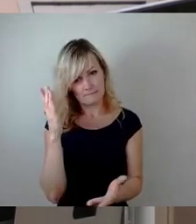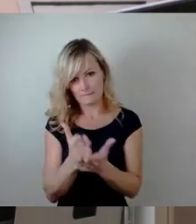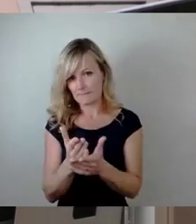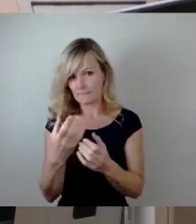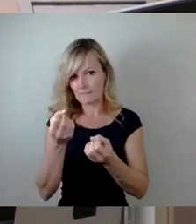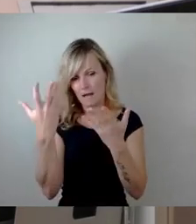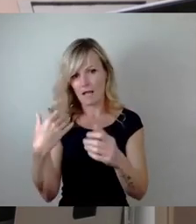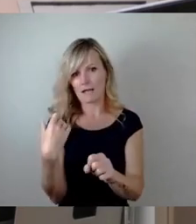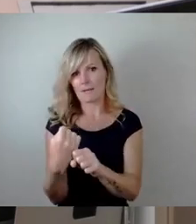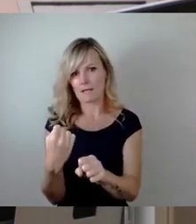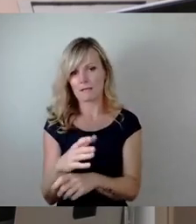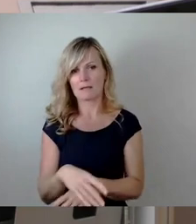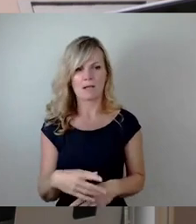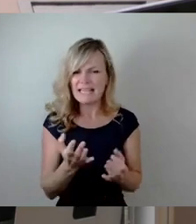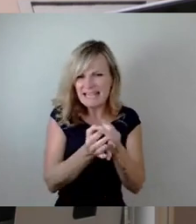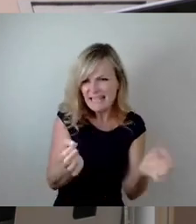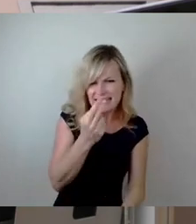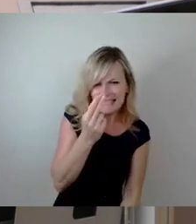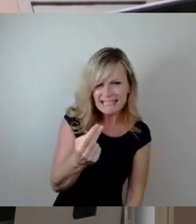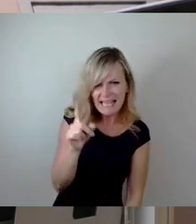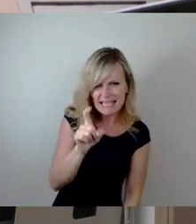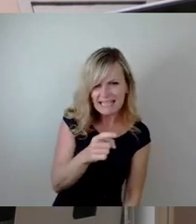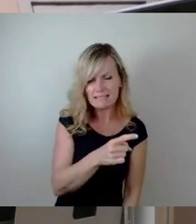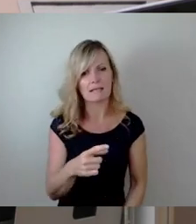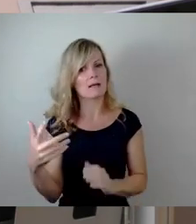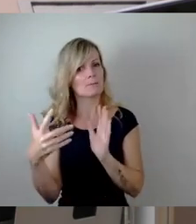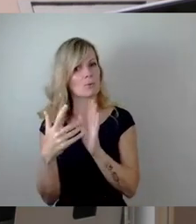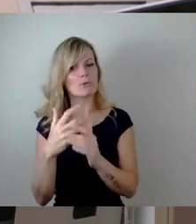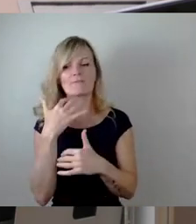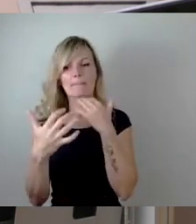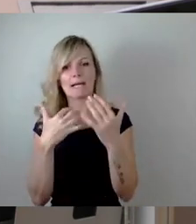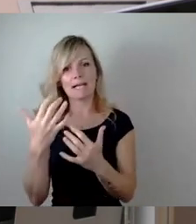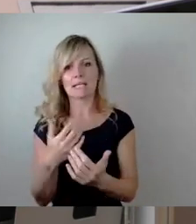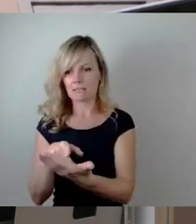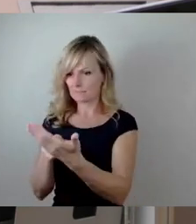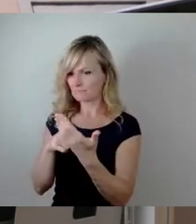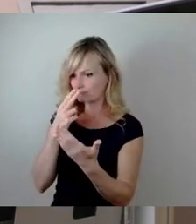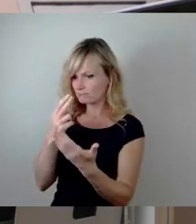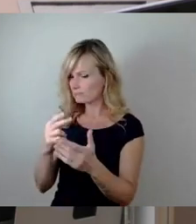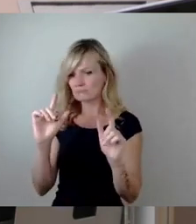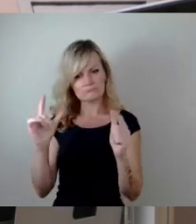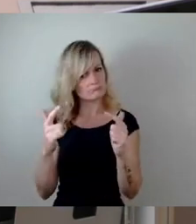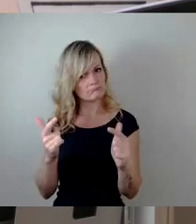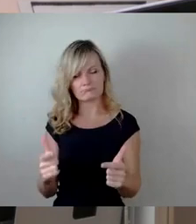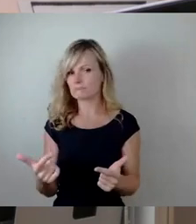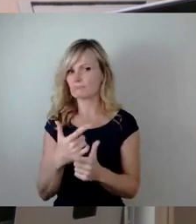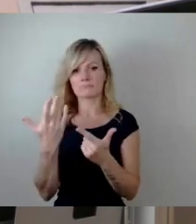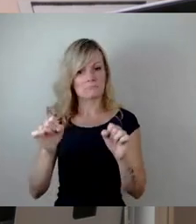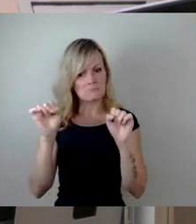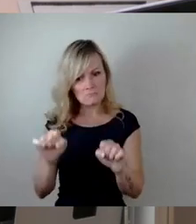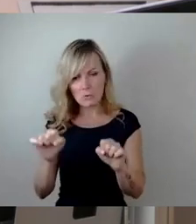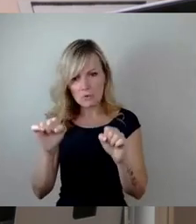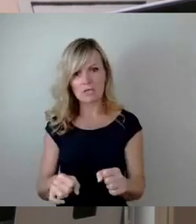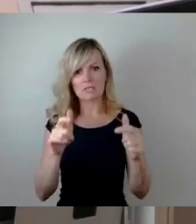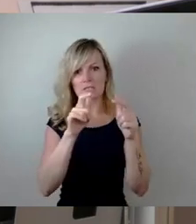Da war nichts zu sehen. In dem Prüfbericht gab es keine Beschränkungen, dass die Brücke einsturzgefährdet ist.